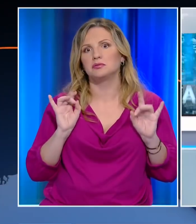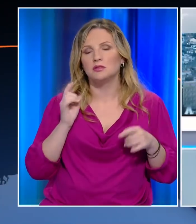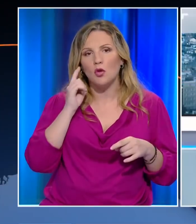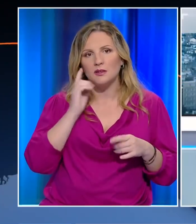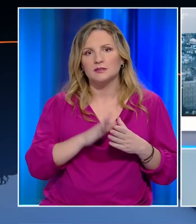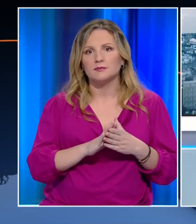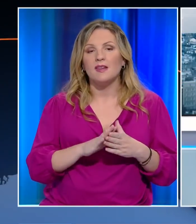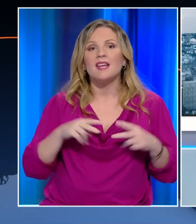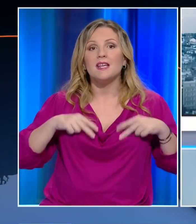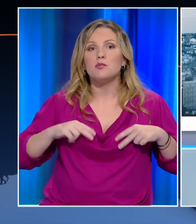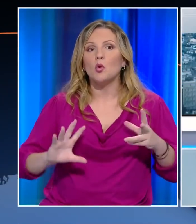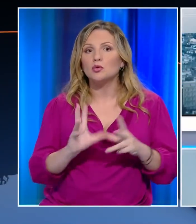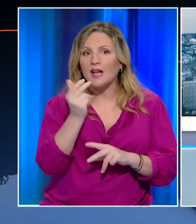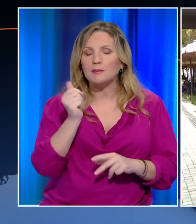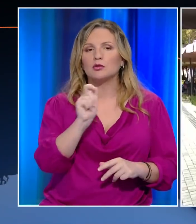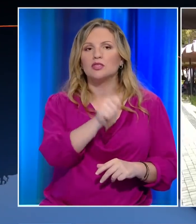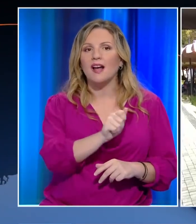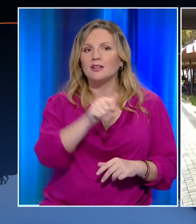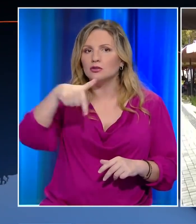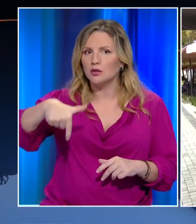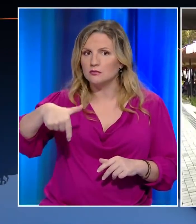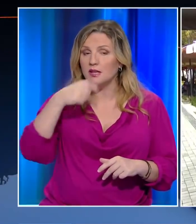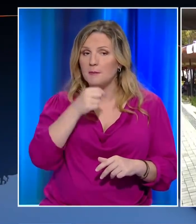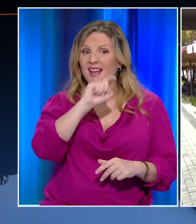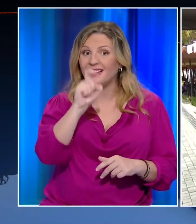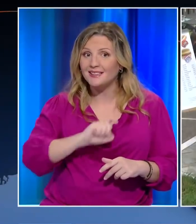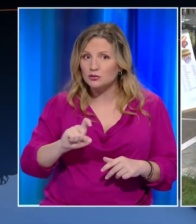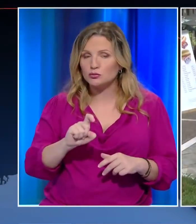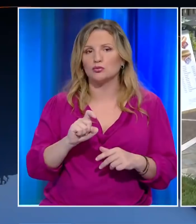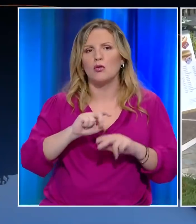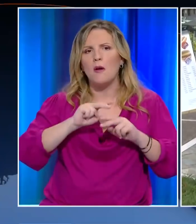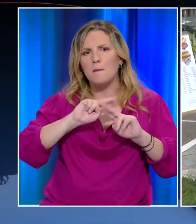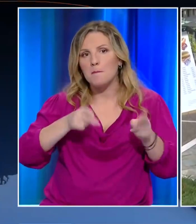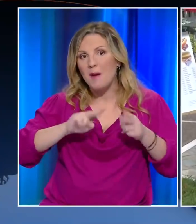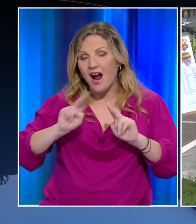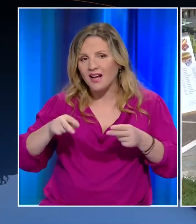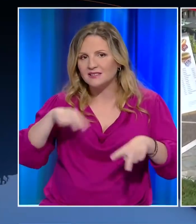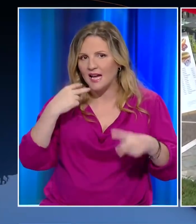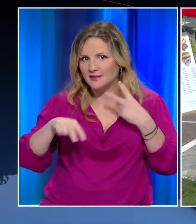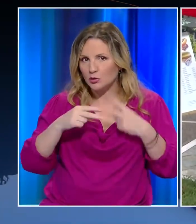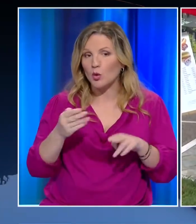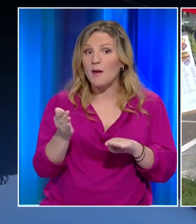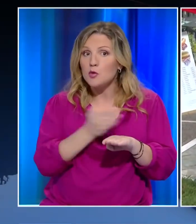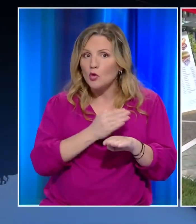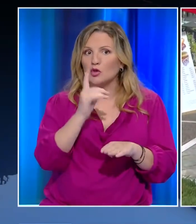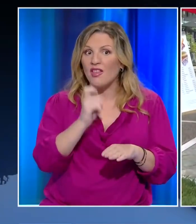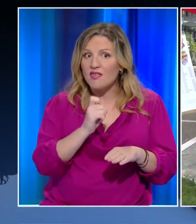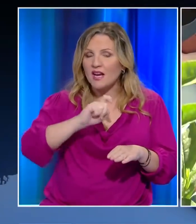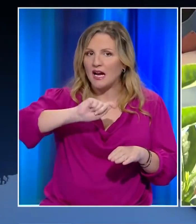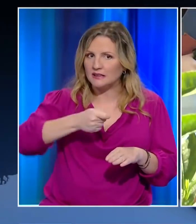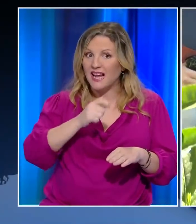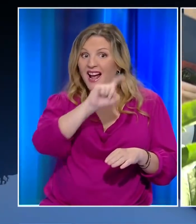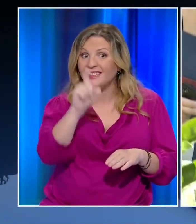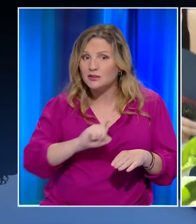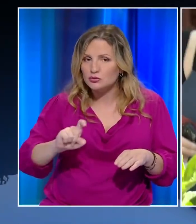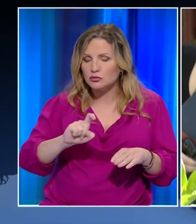όπεν, ο Υπουργός Ανάπτυξης Άδωνης Γεωργιάδης αναφέρθηκε στο ενδεχόμενο να κλείνουν από τις 10 το βράδυ τα καταστήματα εστίασης χωρίς να το αποκλείσει σε